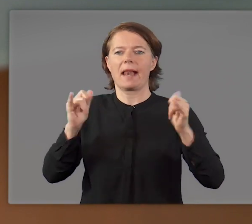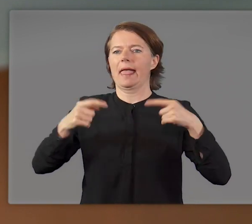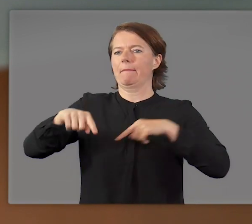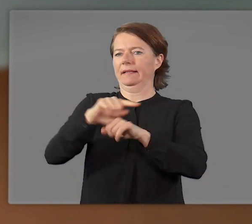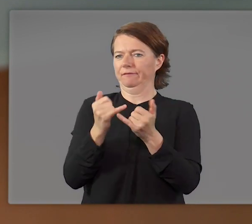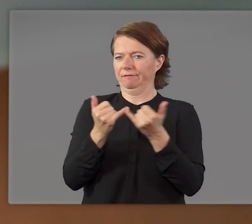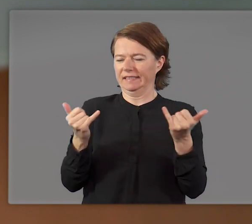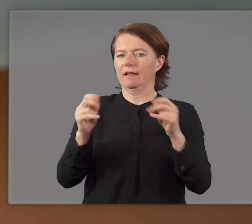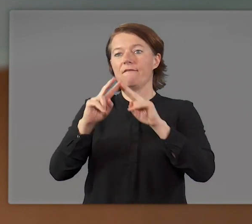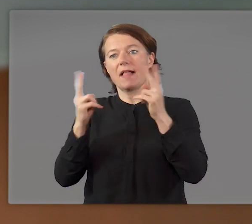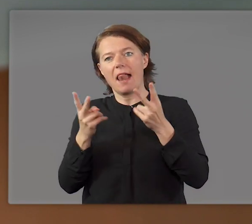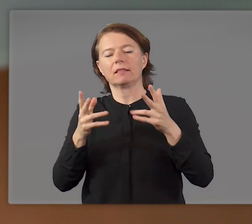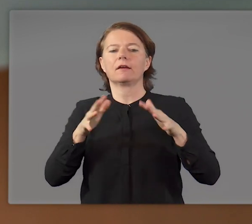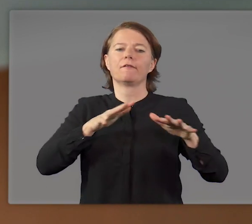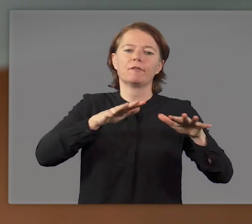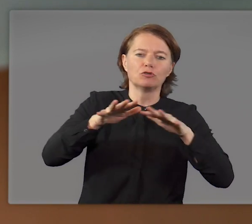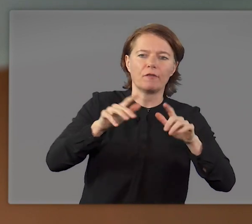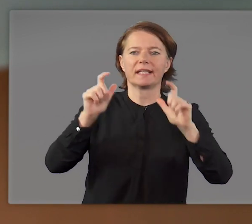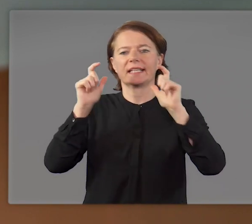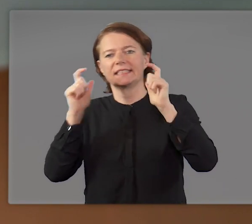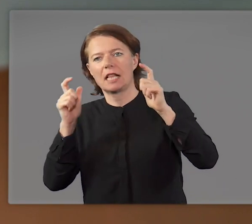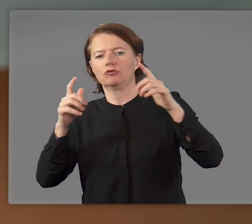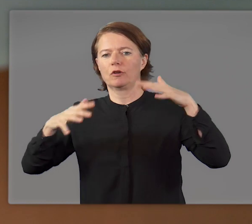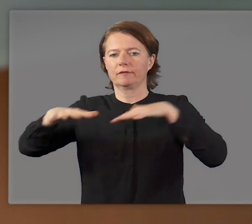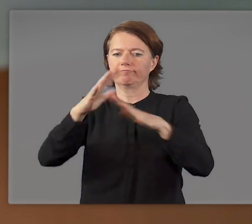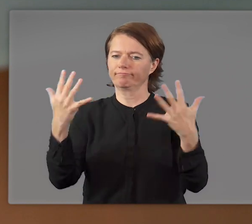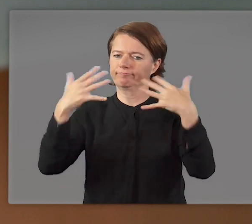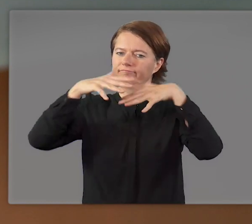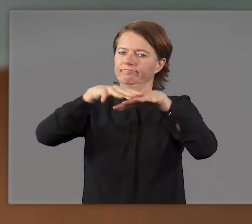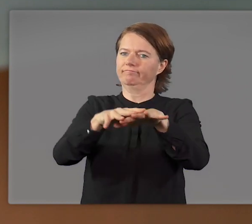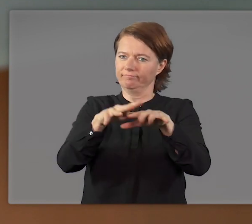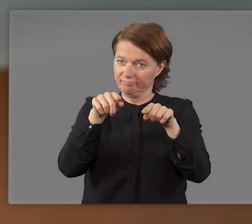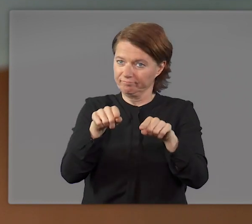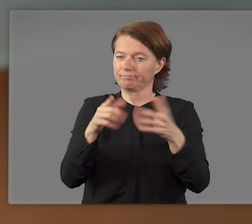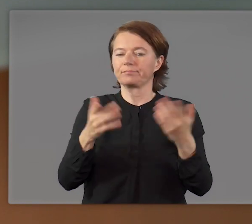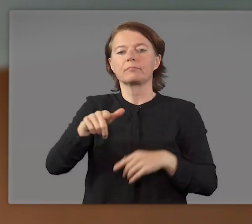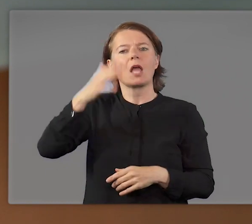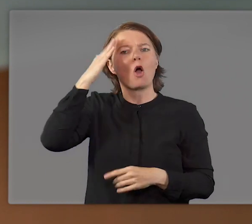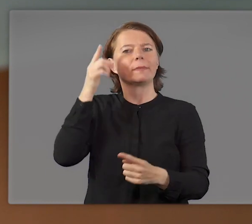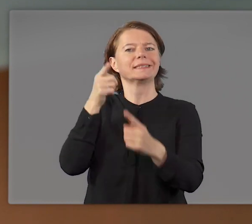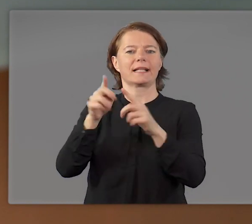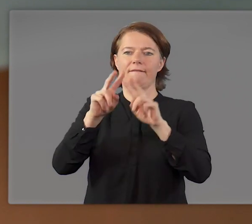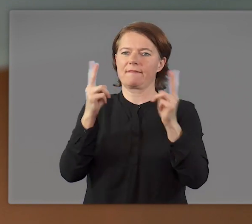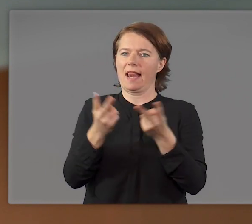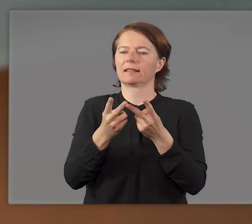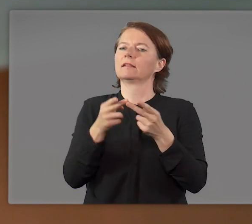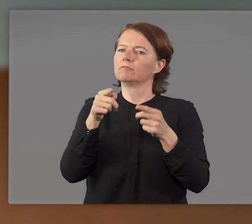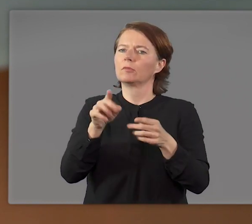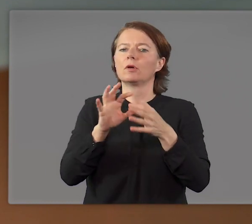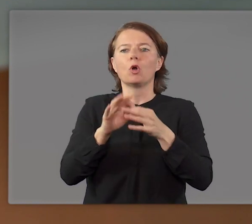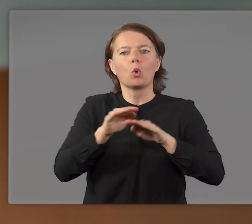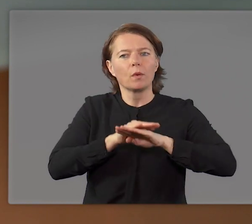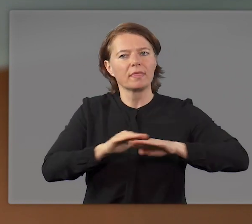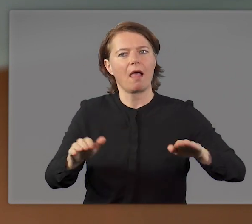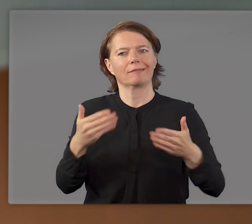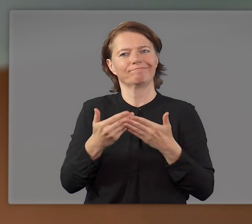Fragen der globalisierten Welt in Wirtschaft und Gesellschaft antworten. Das große Ziel ist es dabei, weltweit die Grundlagen für